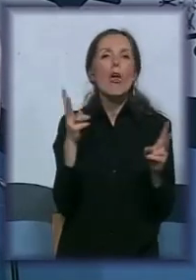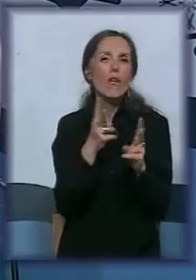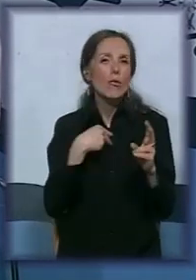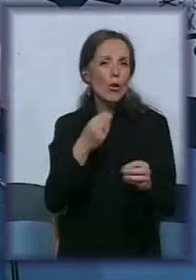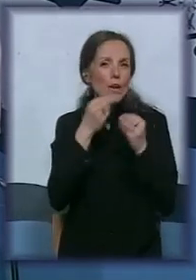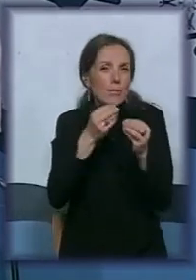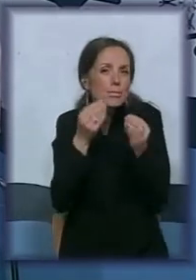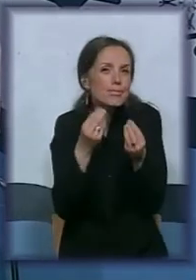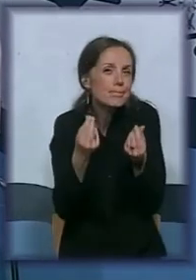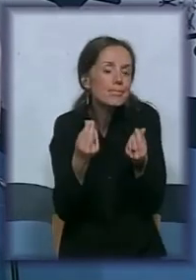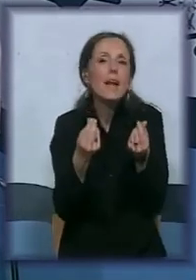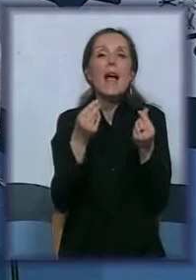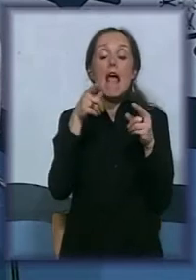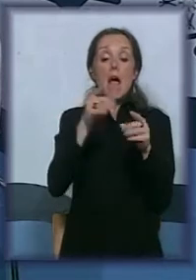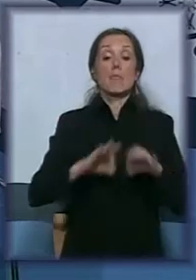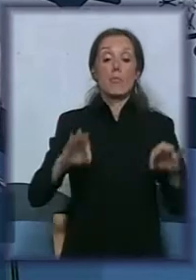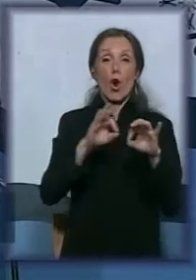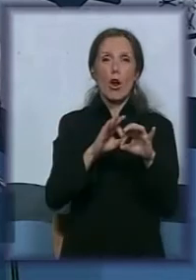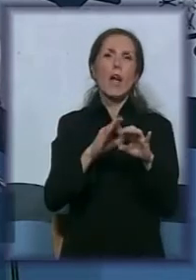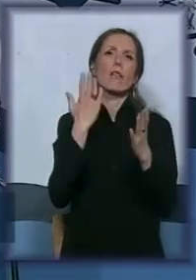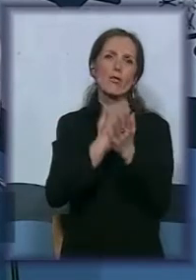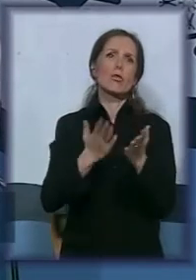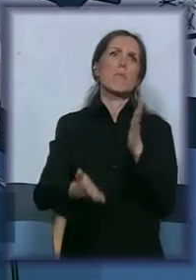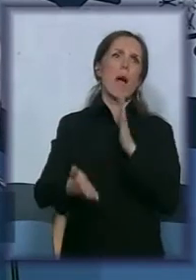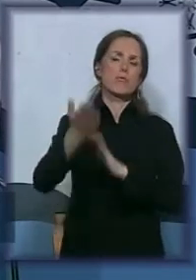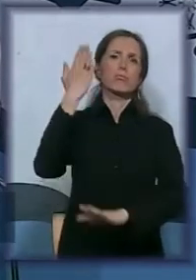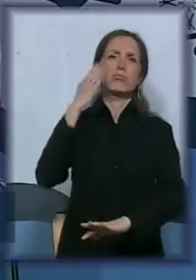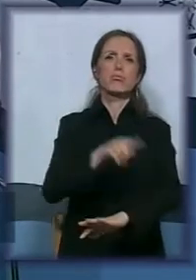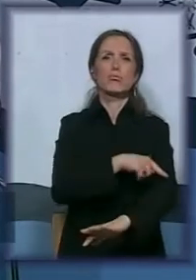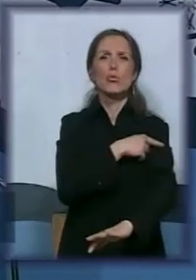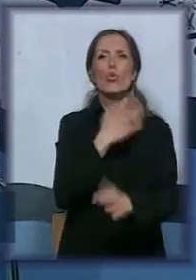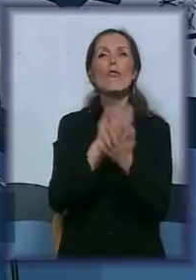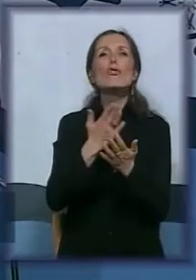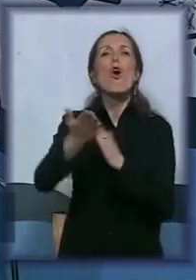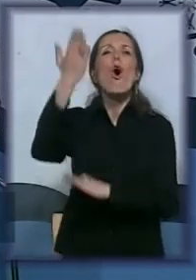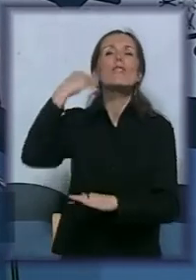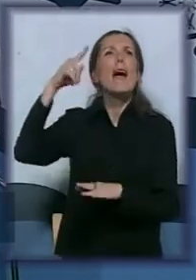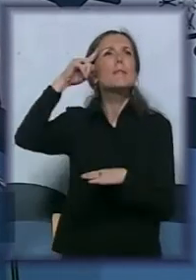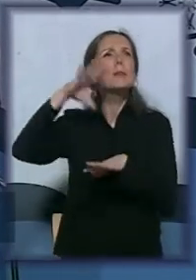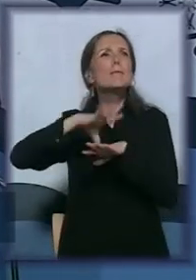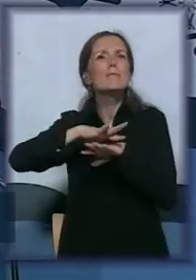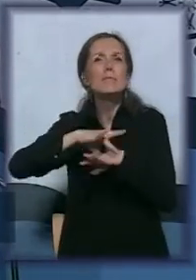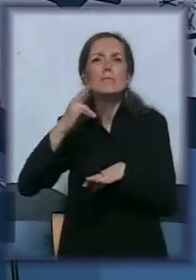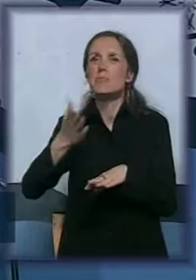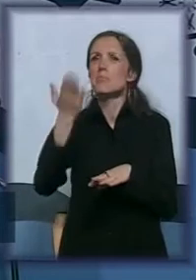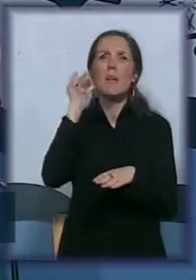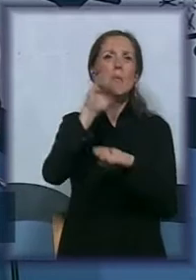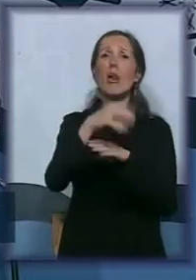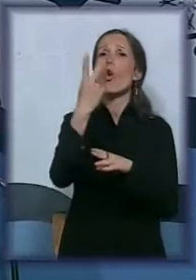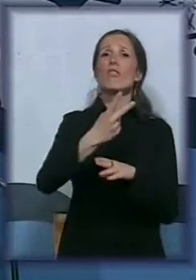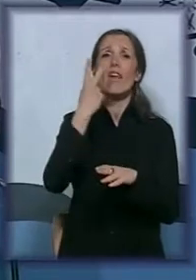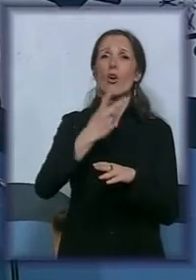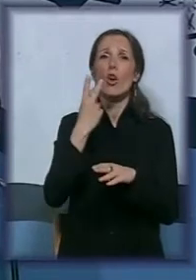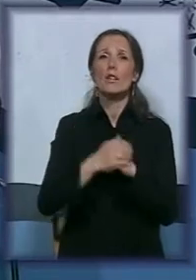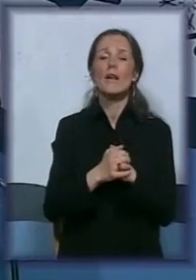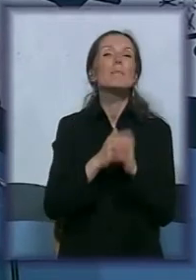Projekat ima već dubog period samog idejnog stvaranja, to je skoro preko dve godine. Možemo